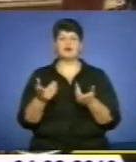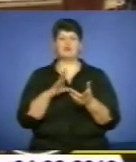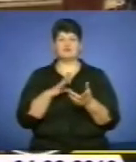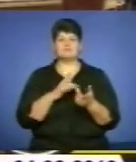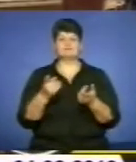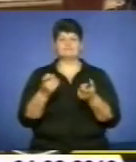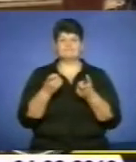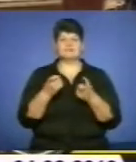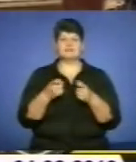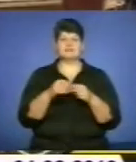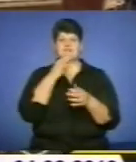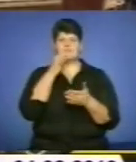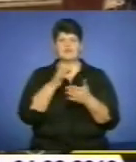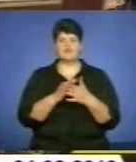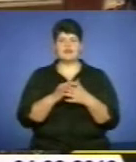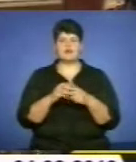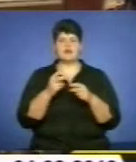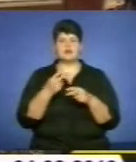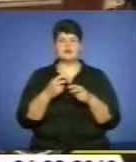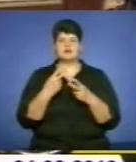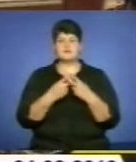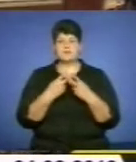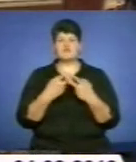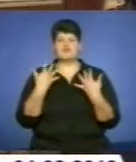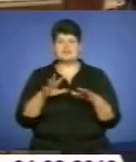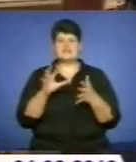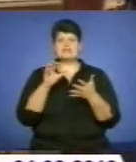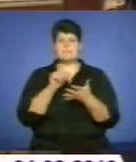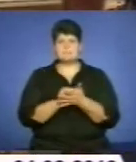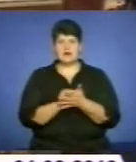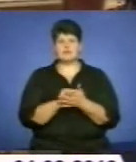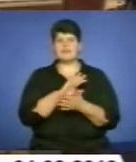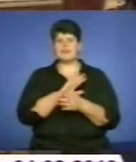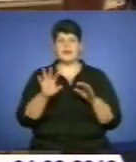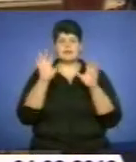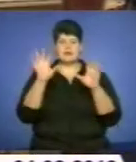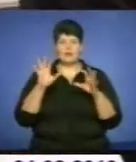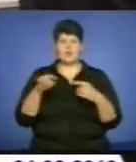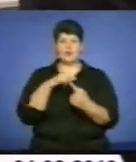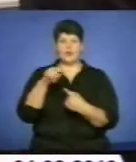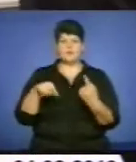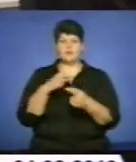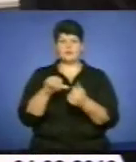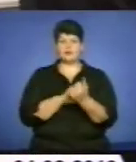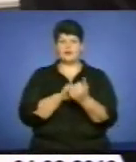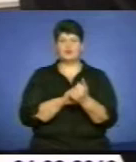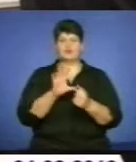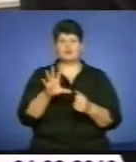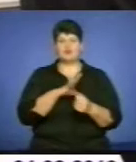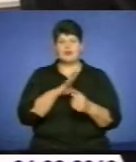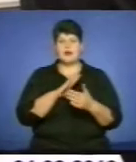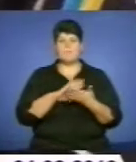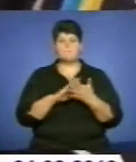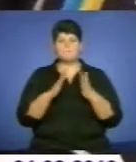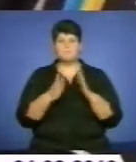відповідальності за вказані факти, тобто займалася безпосередньо незаконним обігом наркотичних засобів. Тоді відбулася умовним